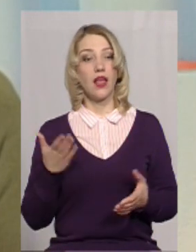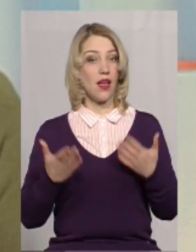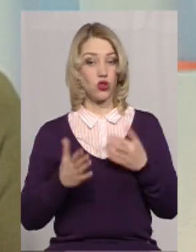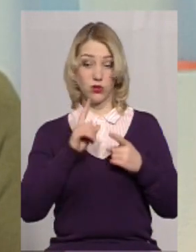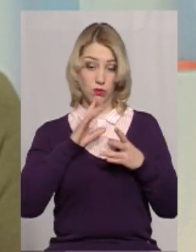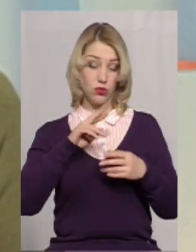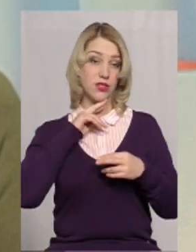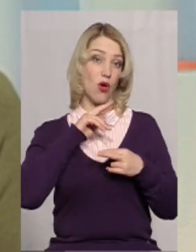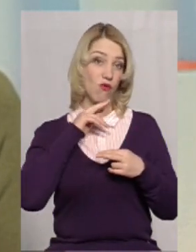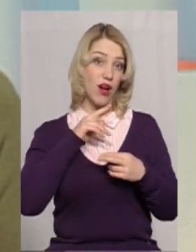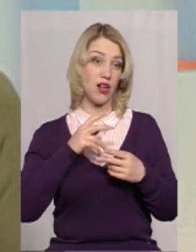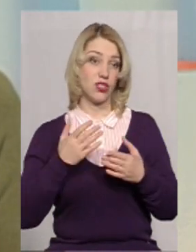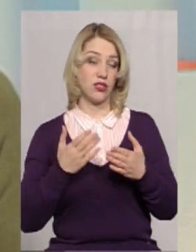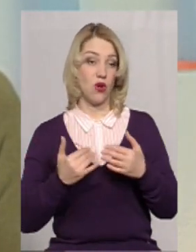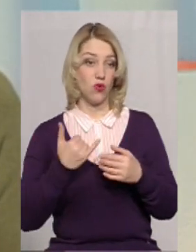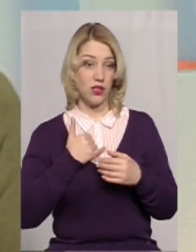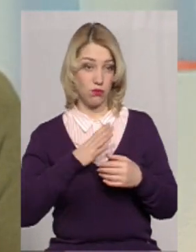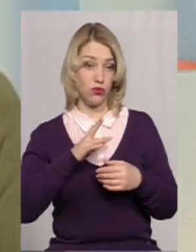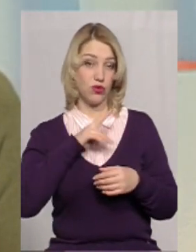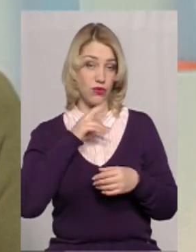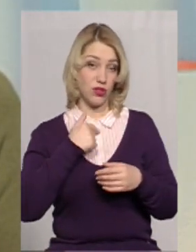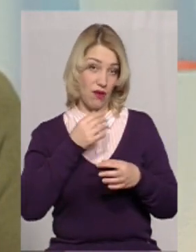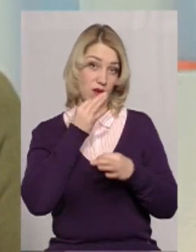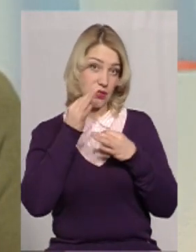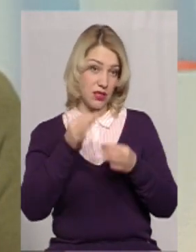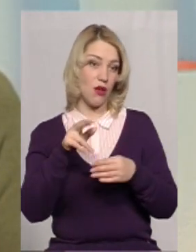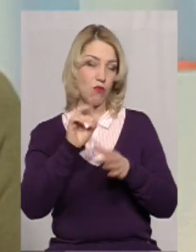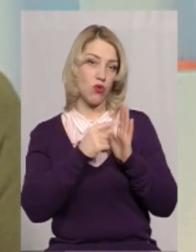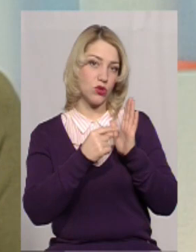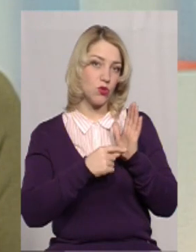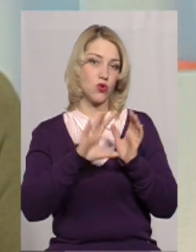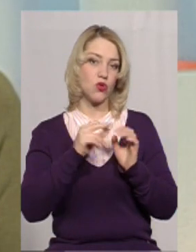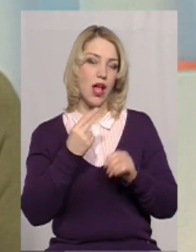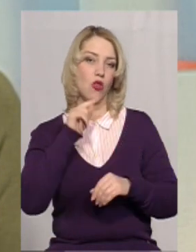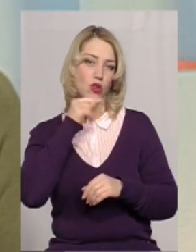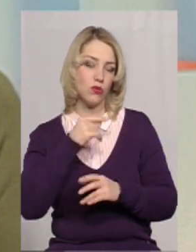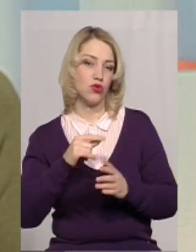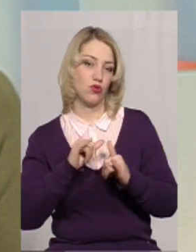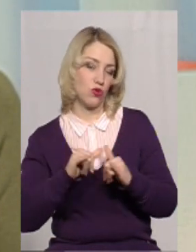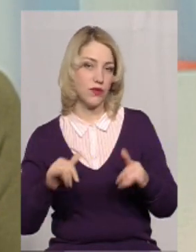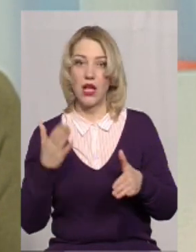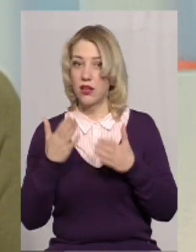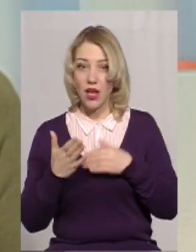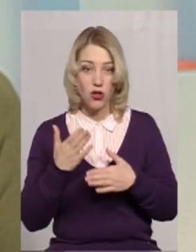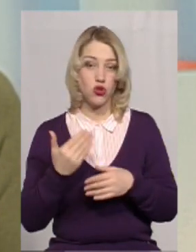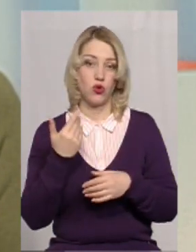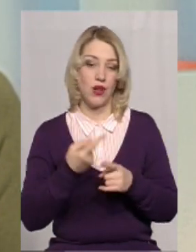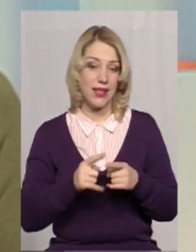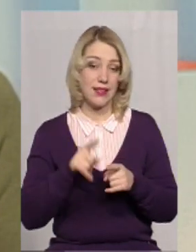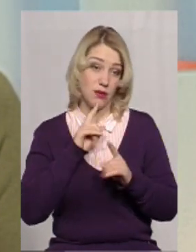зауважень, не буде такого, ну, у нас було зауваження, я вам сказав сьогодні, по розподілу соціально-економічного цього розвитку. Якщо їх не буде,